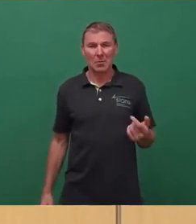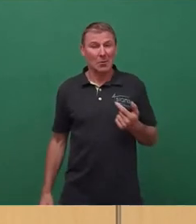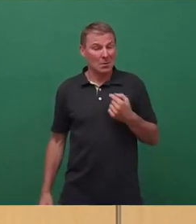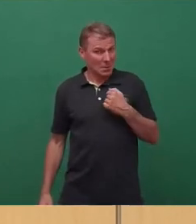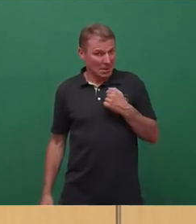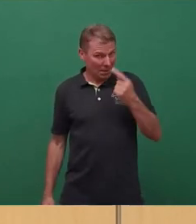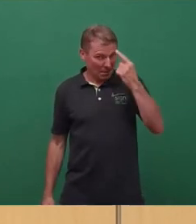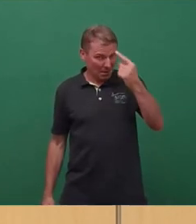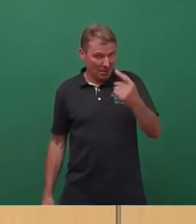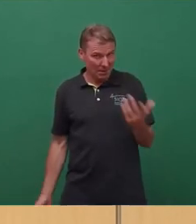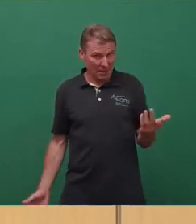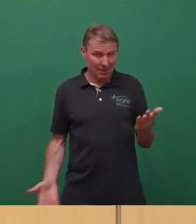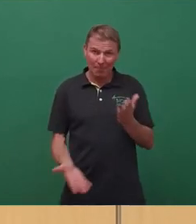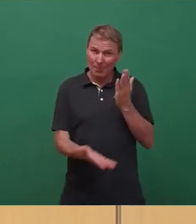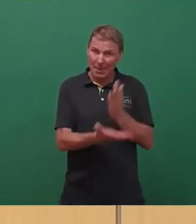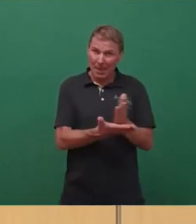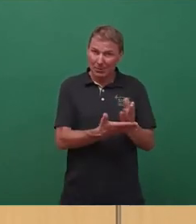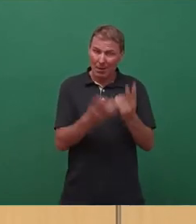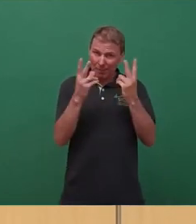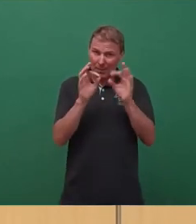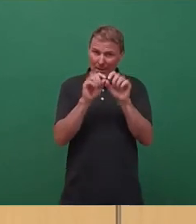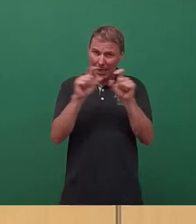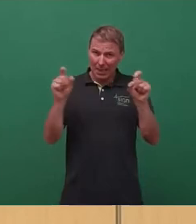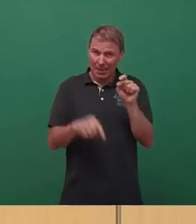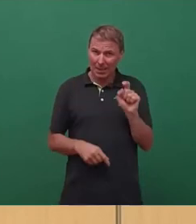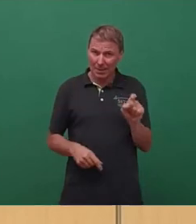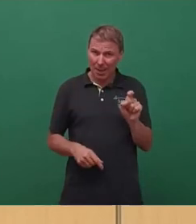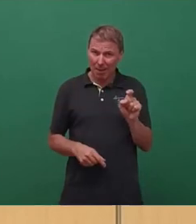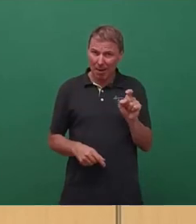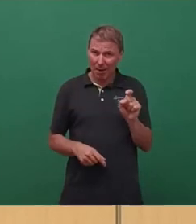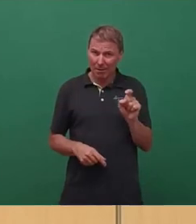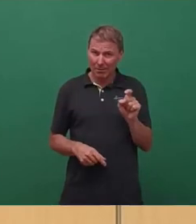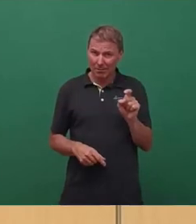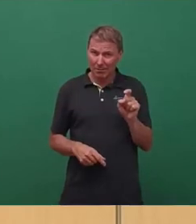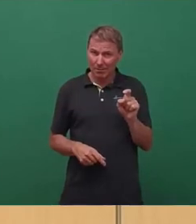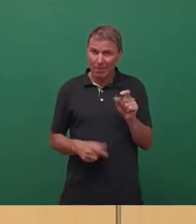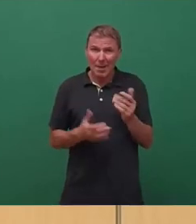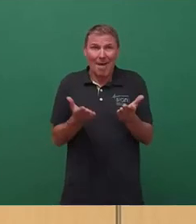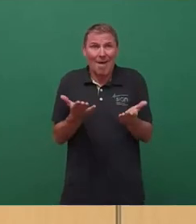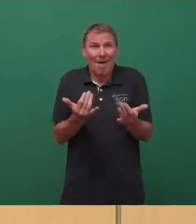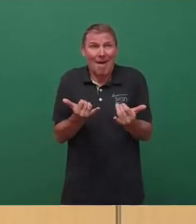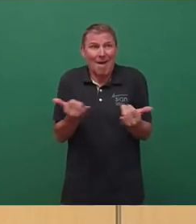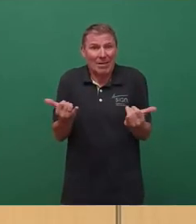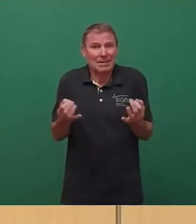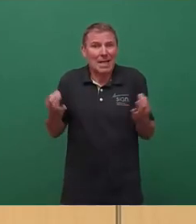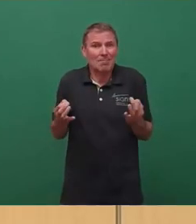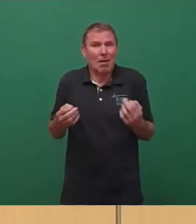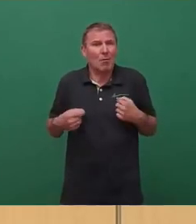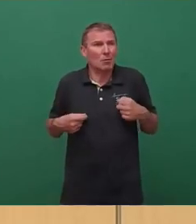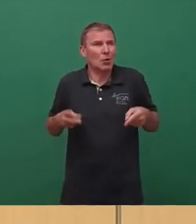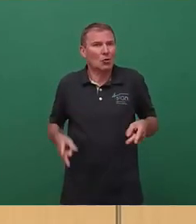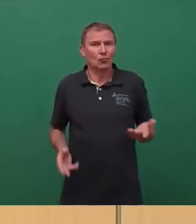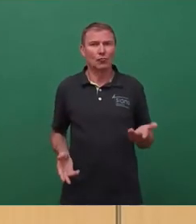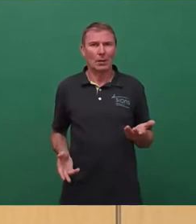dass die entscheidende Frage, nämlich was braucht diese Stadt vor dem